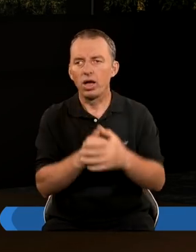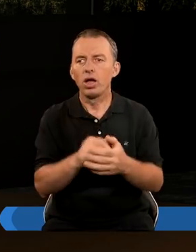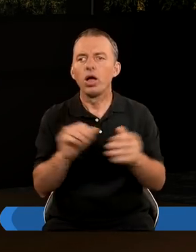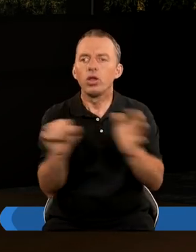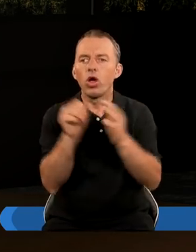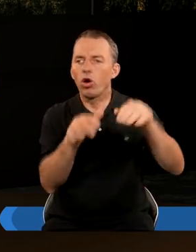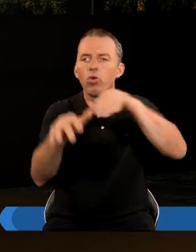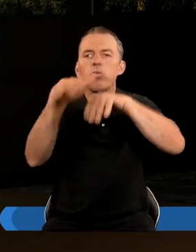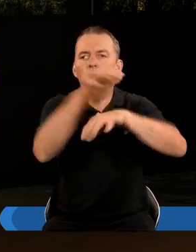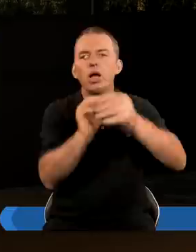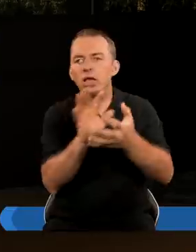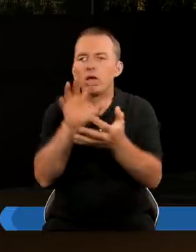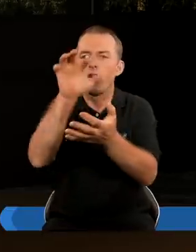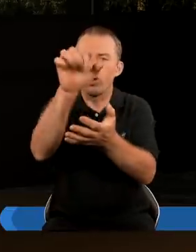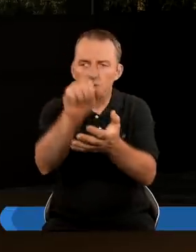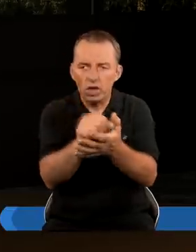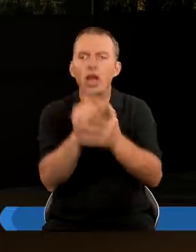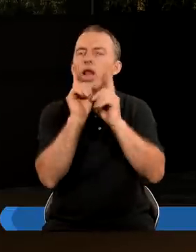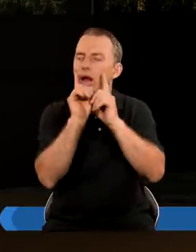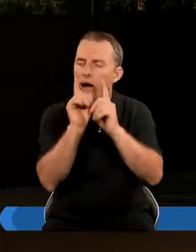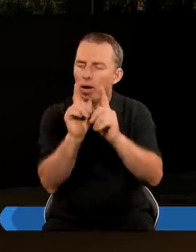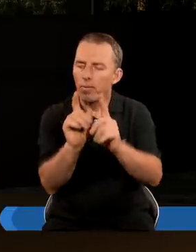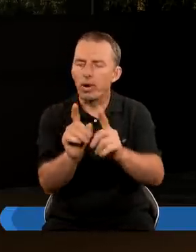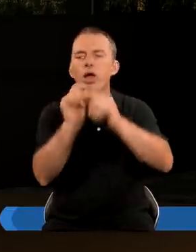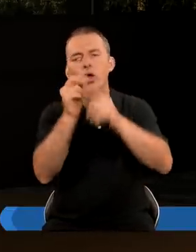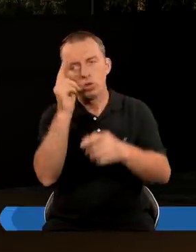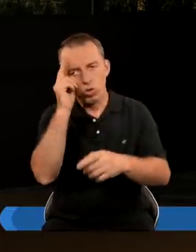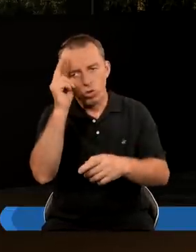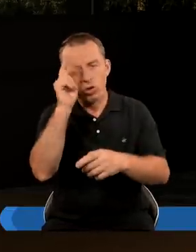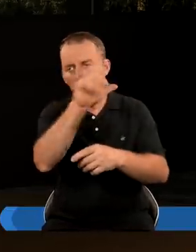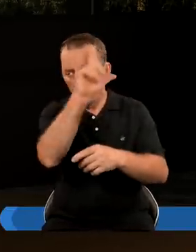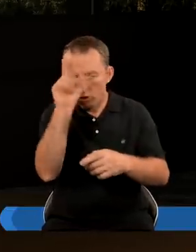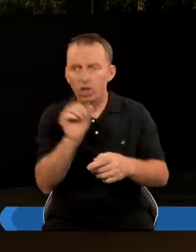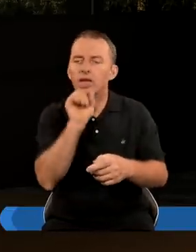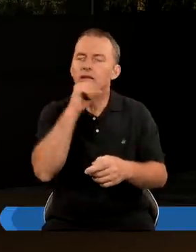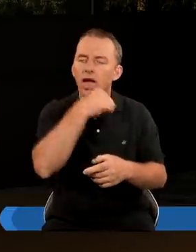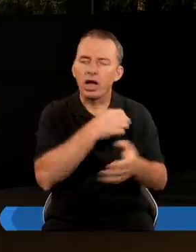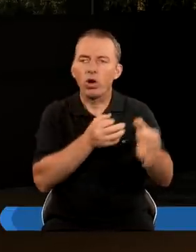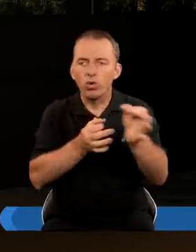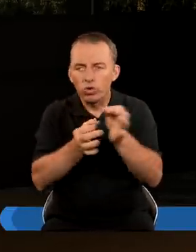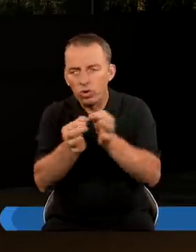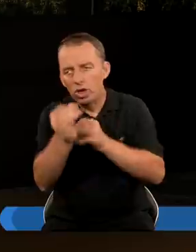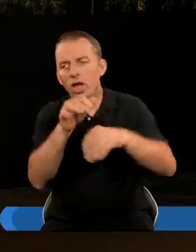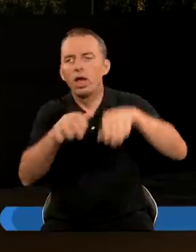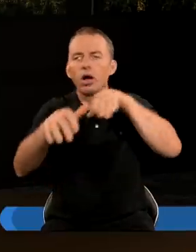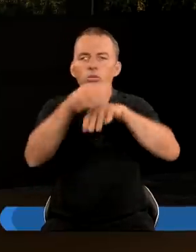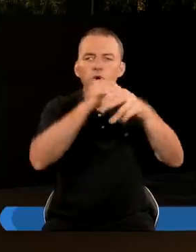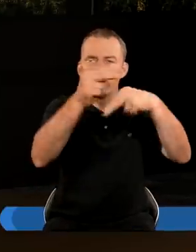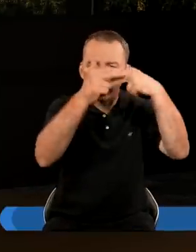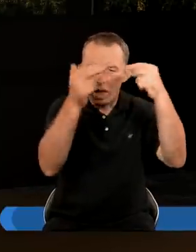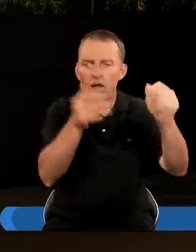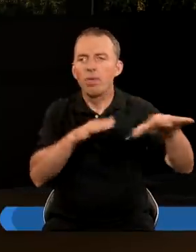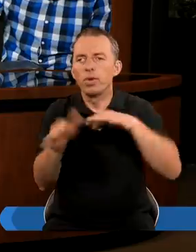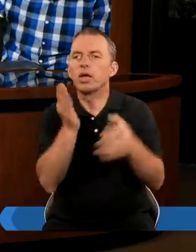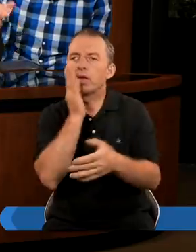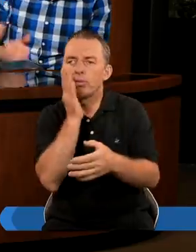Aż do chmur Dosięknę I tak naprawdę W zrozumieniu ludzi W starożytności Właśnie te chmury To niebo